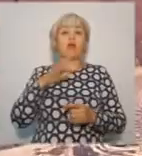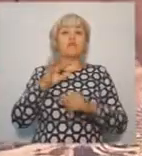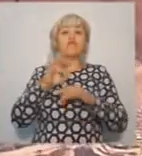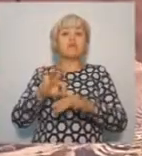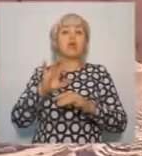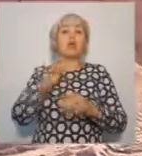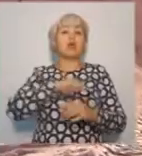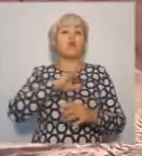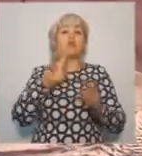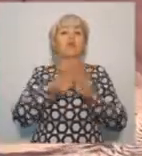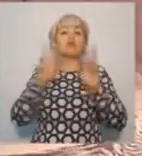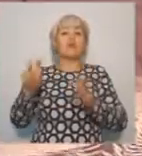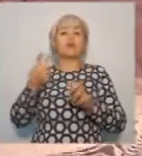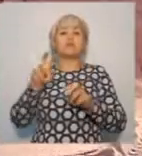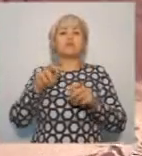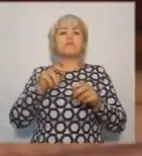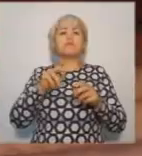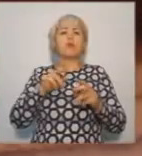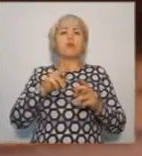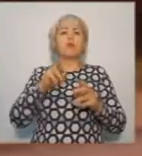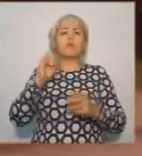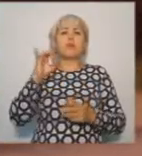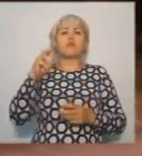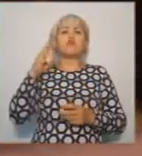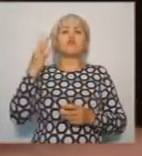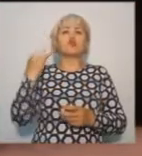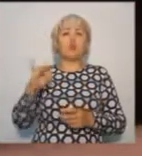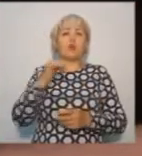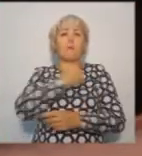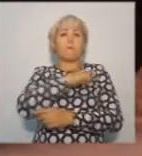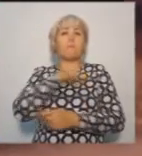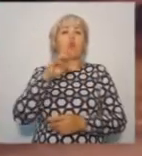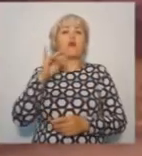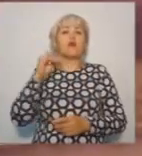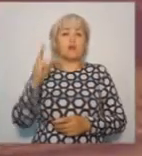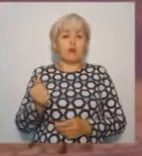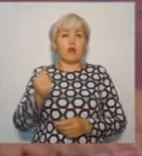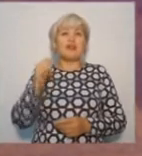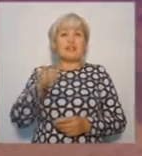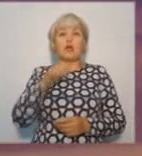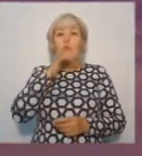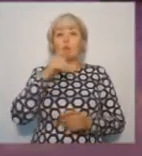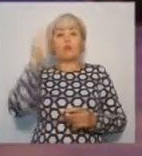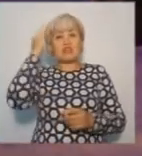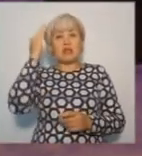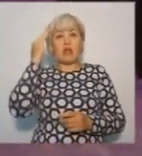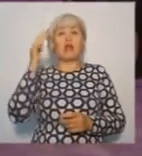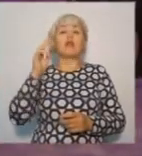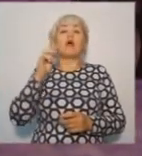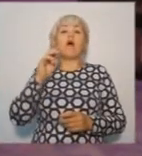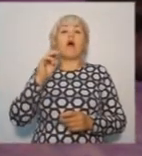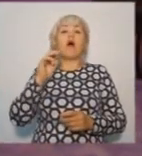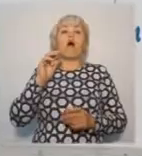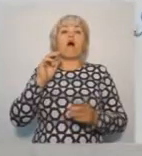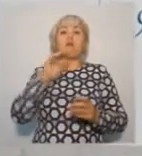С тех пор профессиональная команда врачей выезжает в отдаленные населенные пункты Югры. Это уникальная практика, аналогов которой в России пока